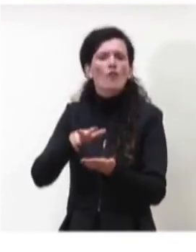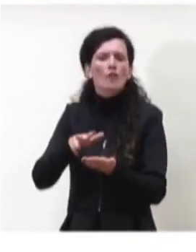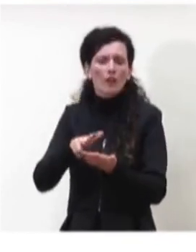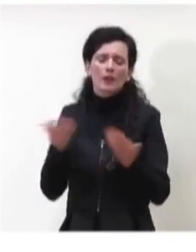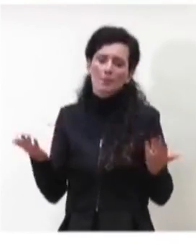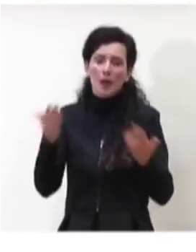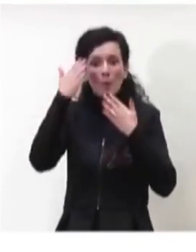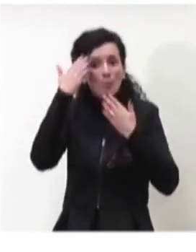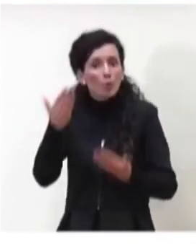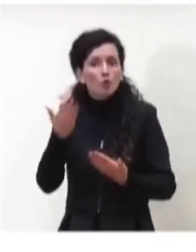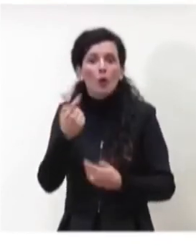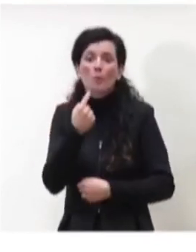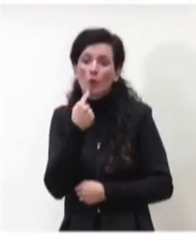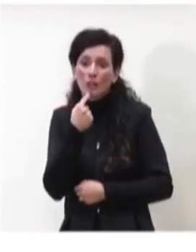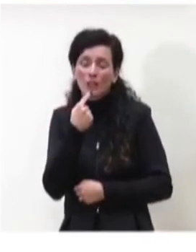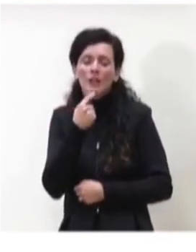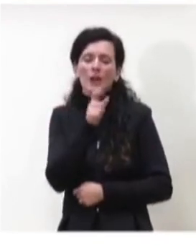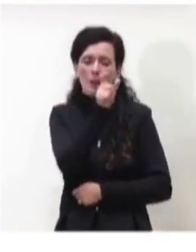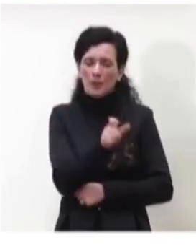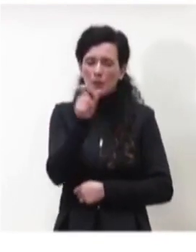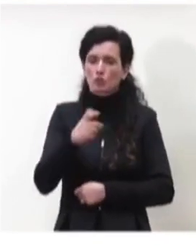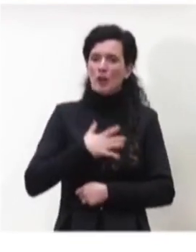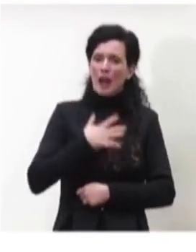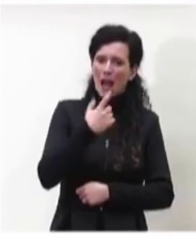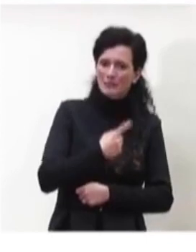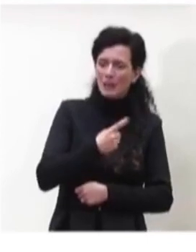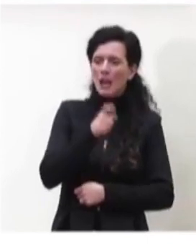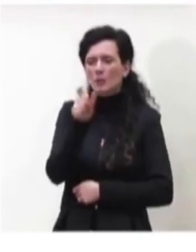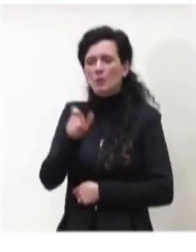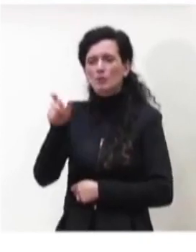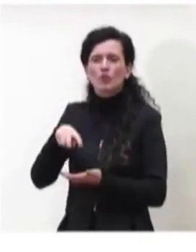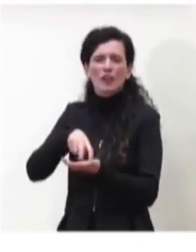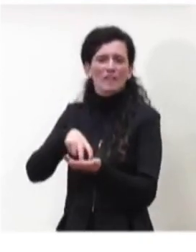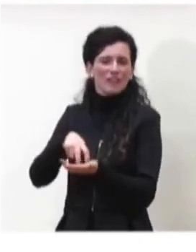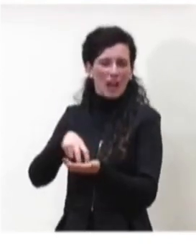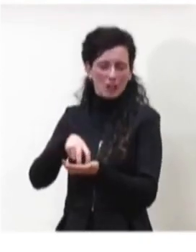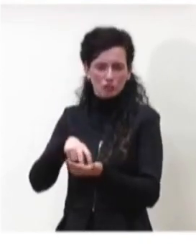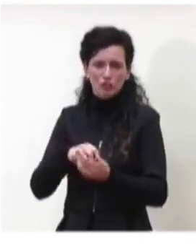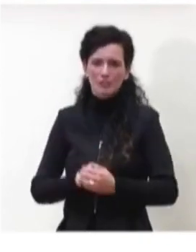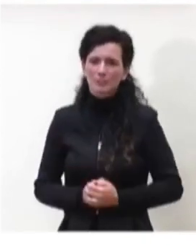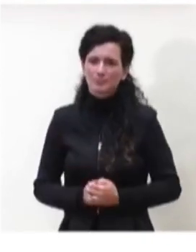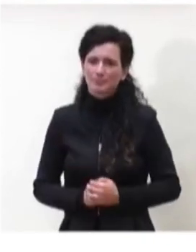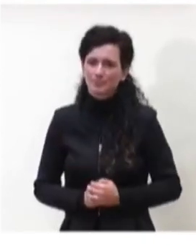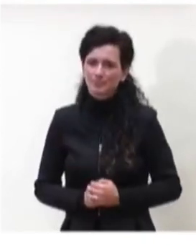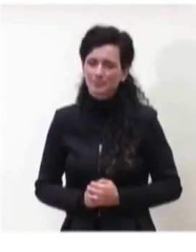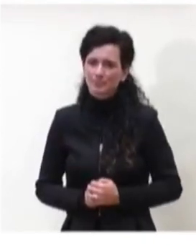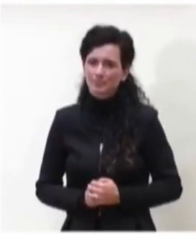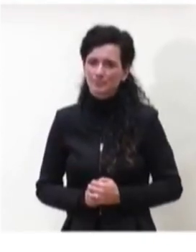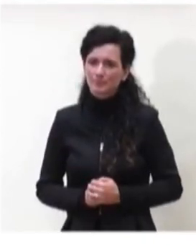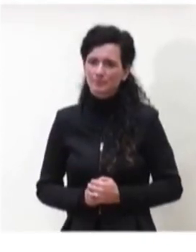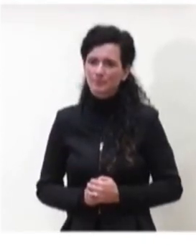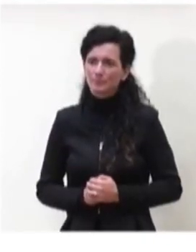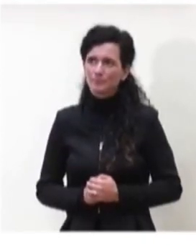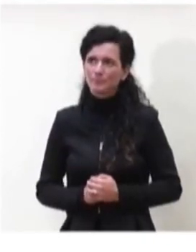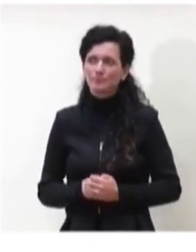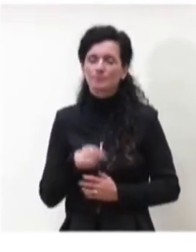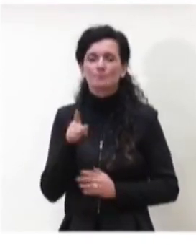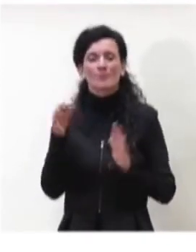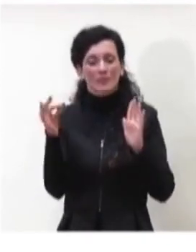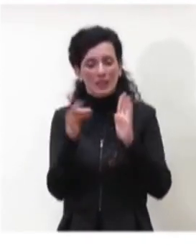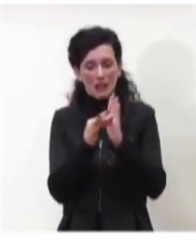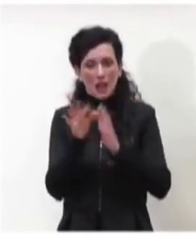più anziane e persone più fragili. Questo è un dato che può essere utile soprattutto per